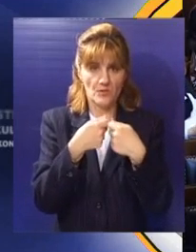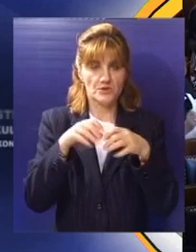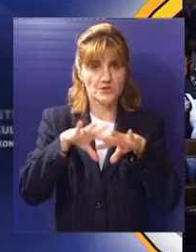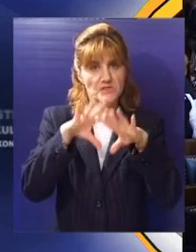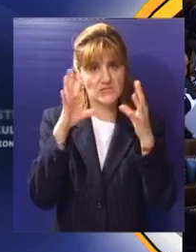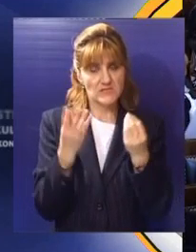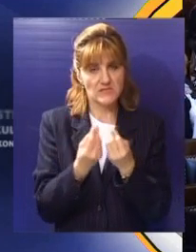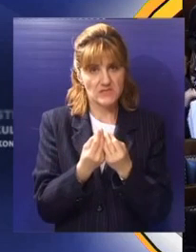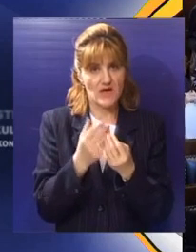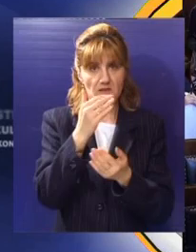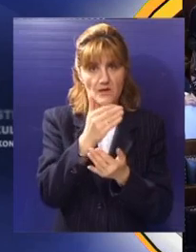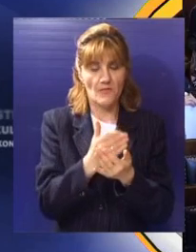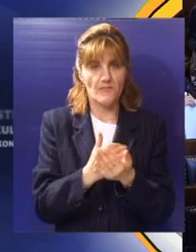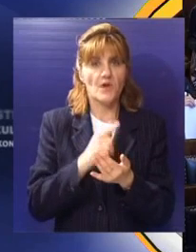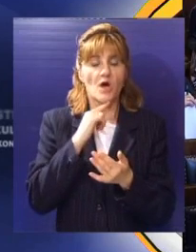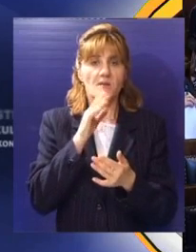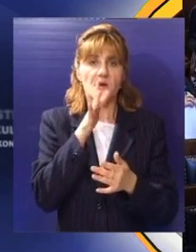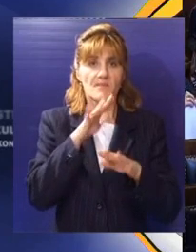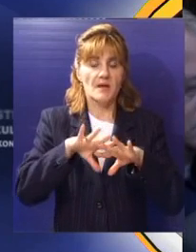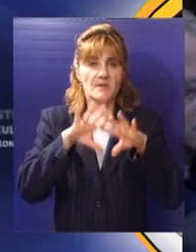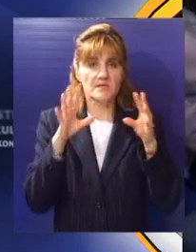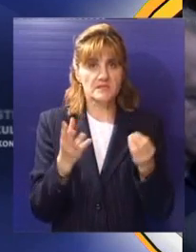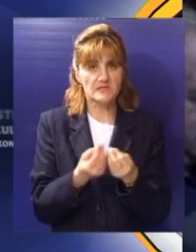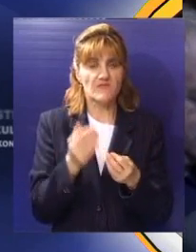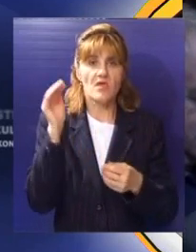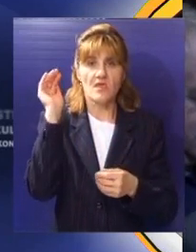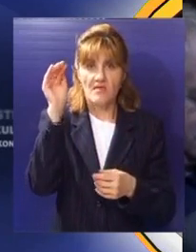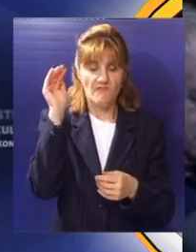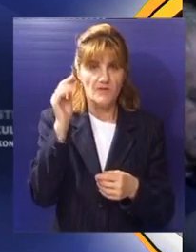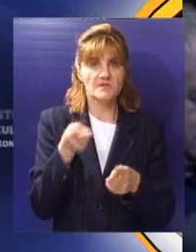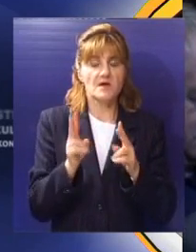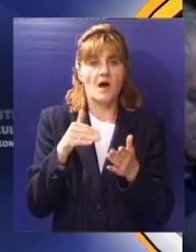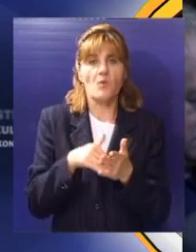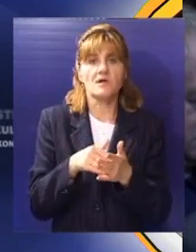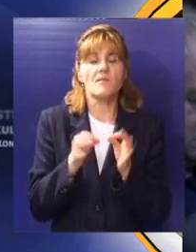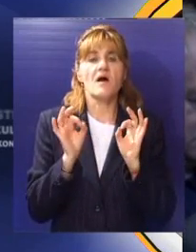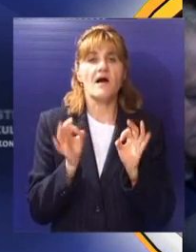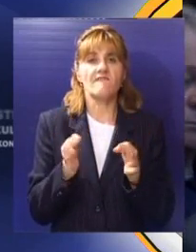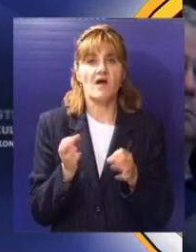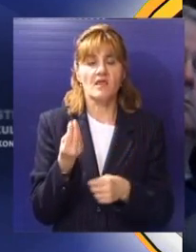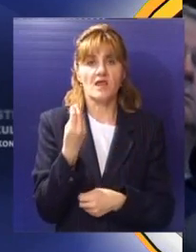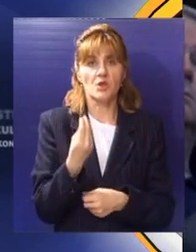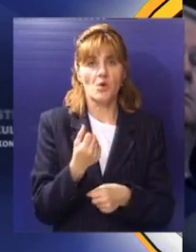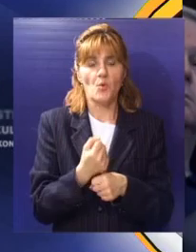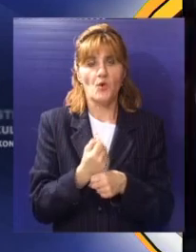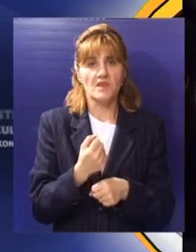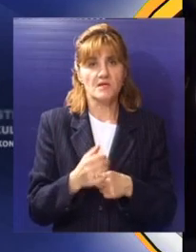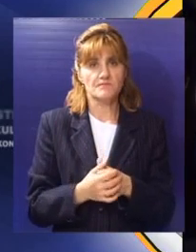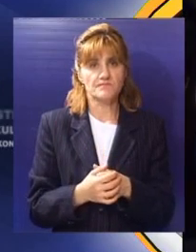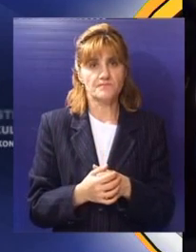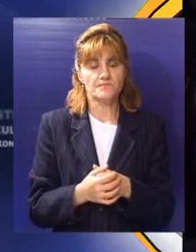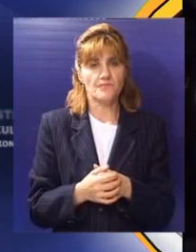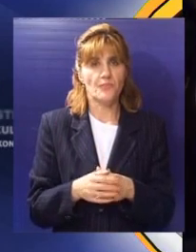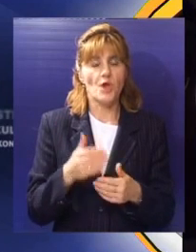zajedničkih projekata, a ovakve konferencije služe da im pruže informacije na koji način da to urade kvalitetno i efikasno. Program